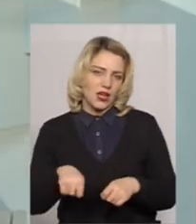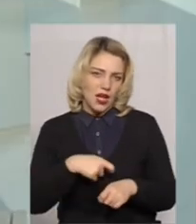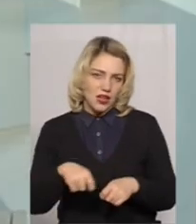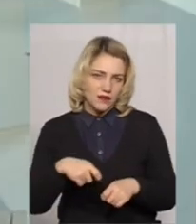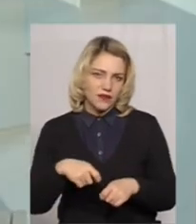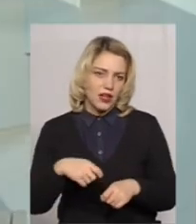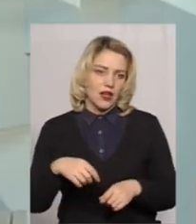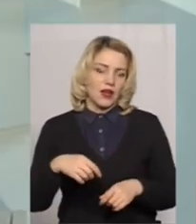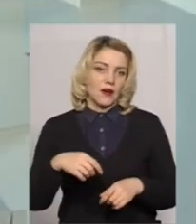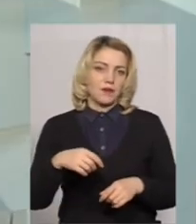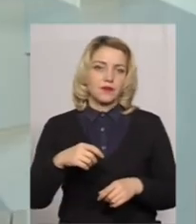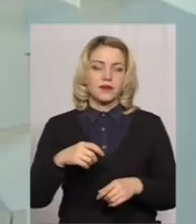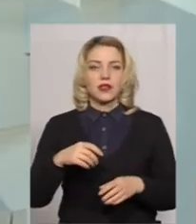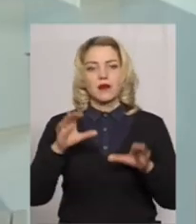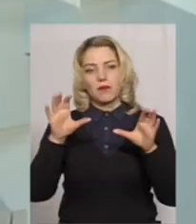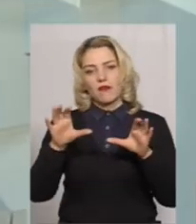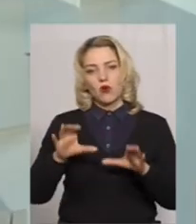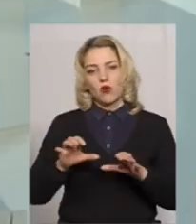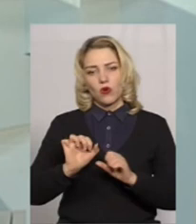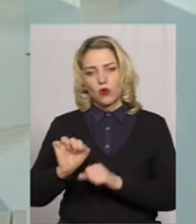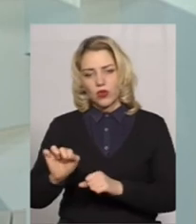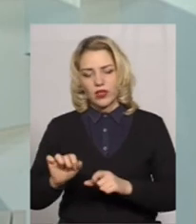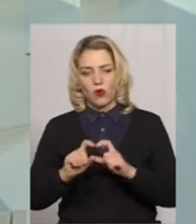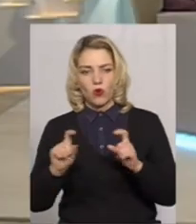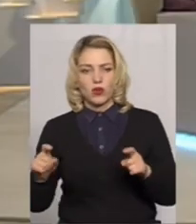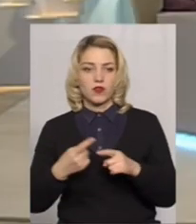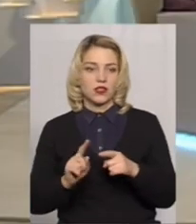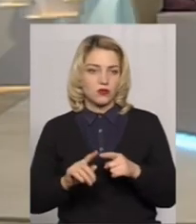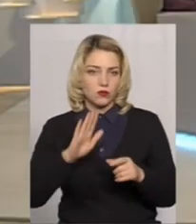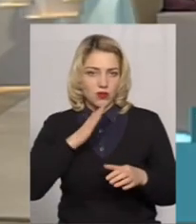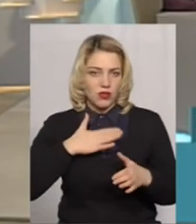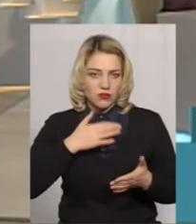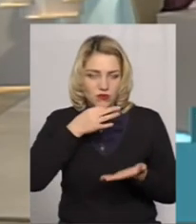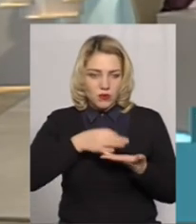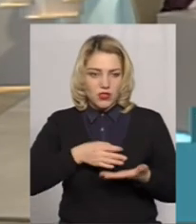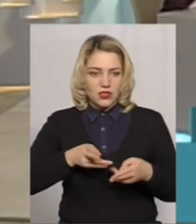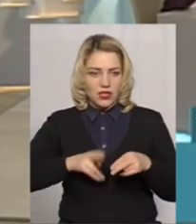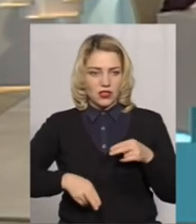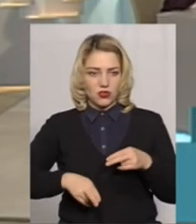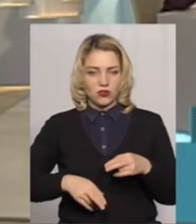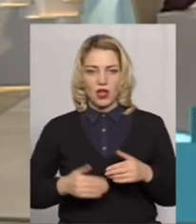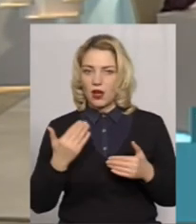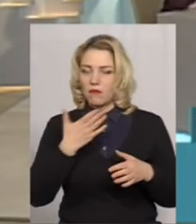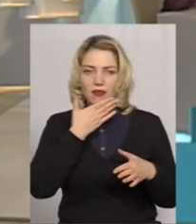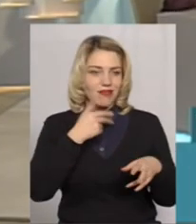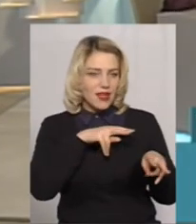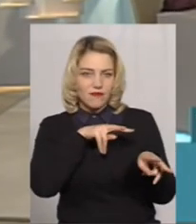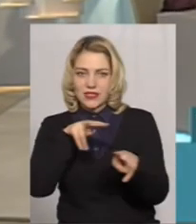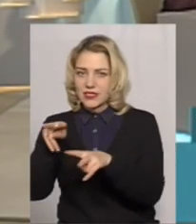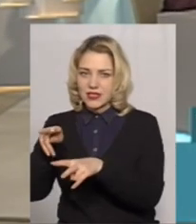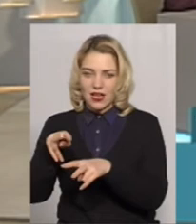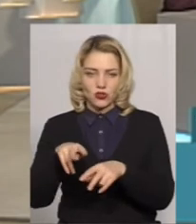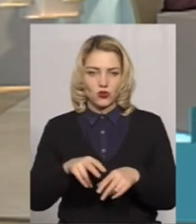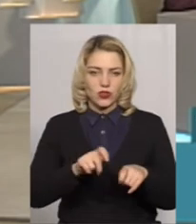в правоохоронні органи. На цьому наша компетенція управління закінчиться. Ви не відстежуєте? ми не відстежуємо.